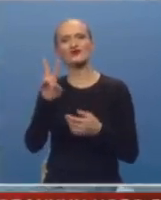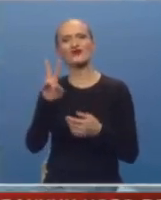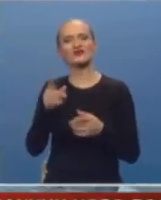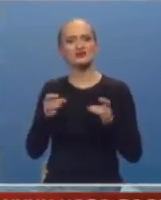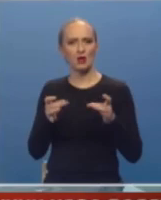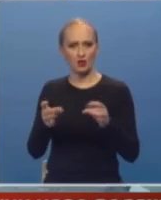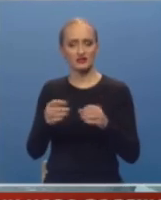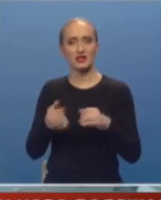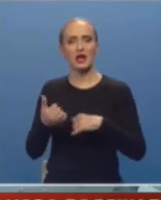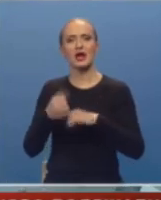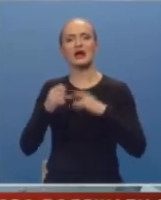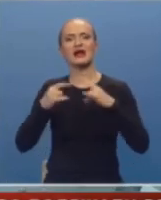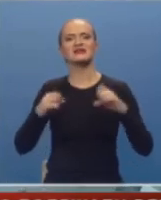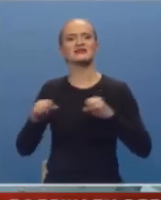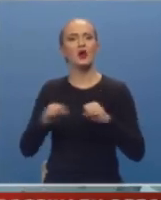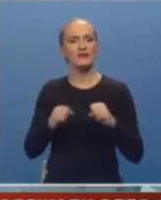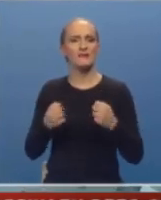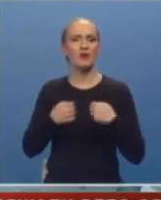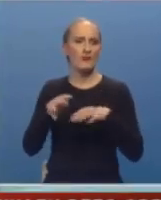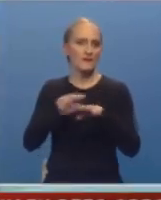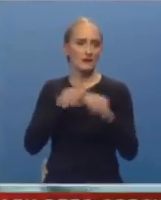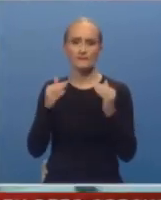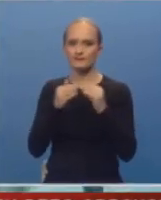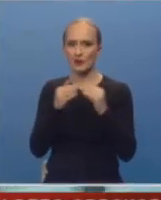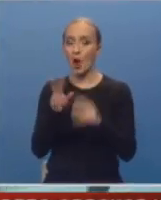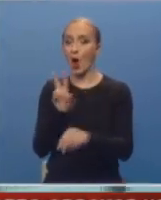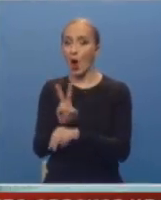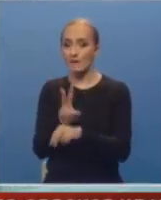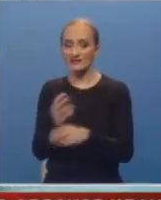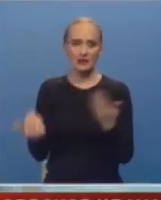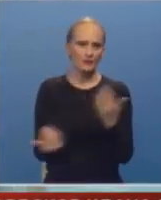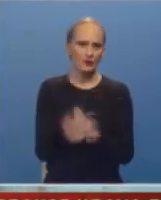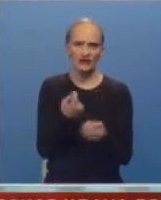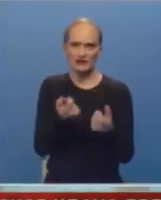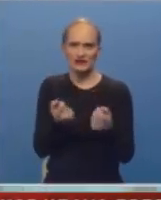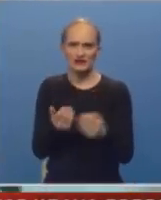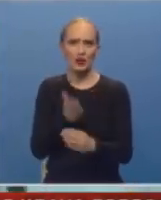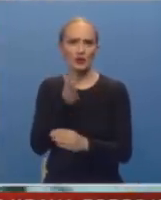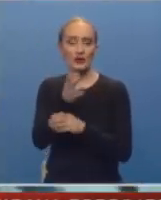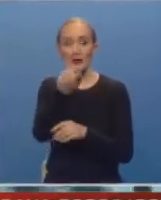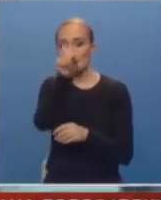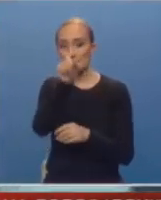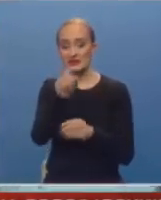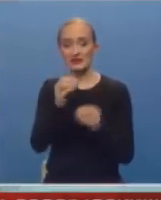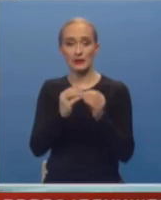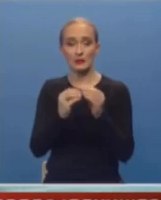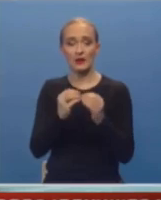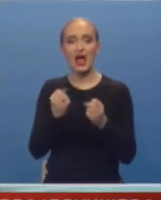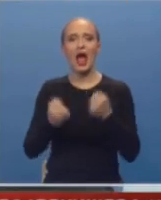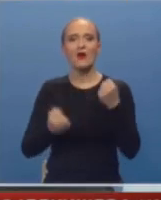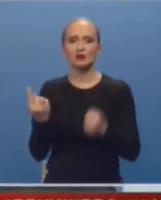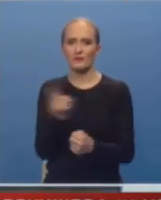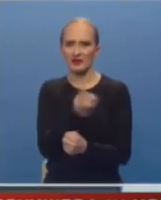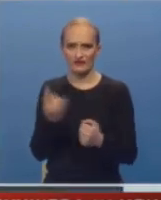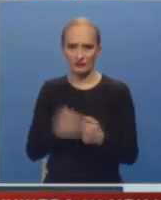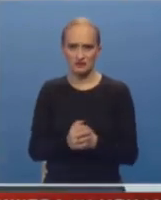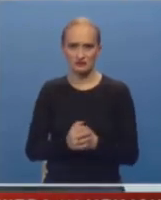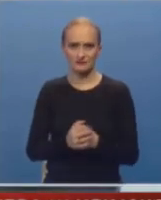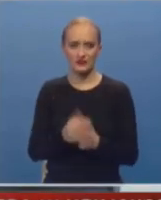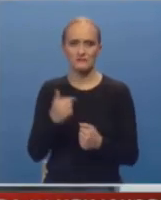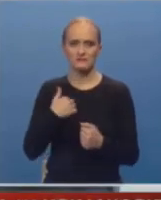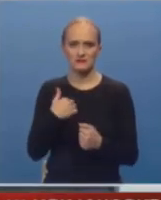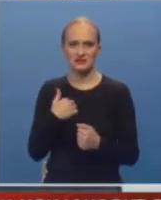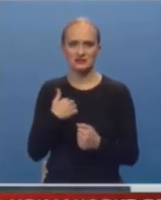Gradska uprava i Banjalučki parlamentarci saglasni oprezno i ponovo detaljno pristupiti pitanju spora sa autoprevozom. Mi smo